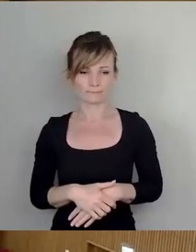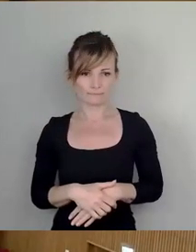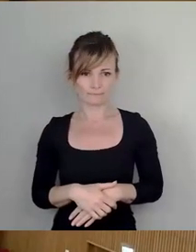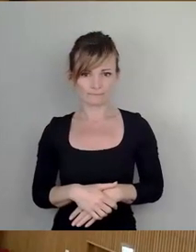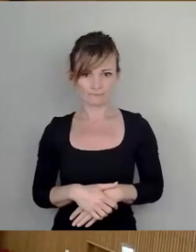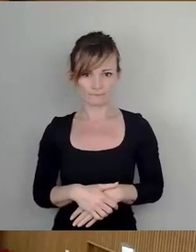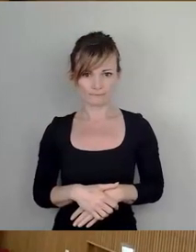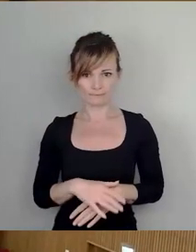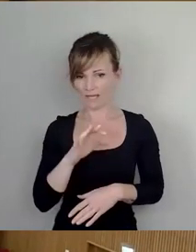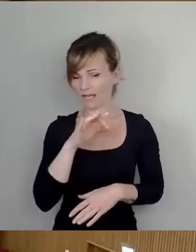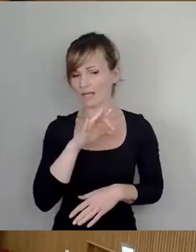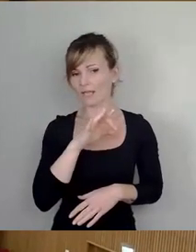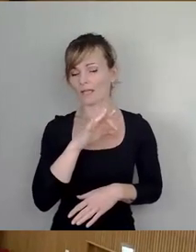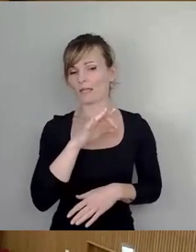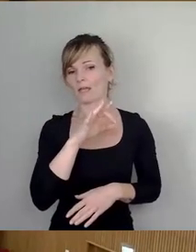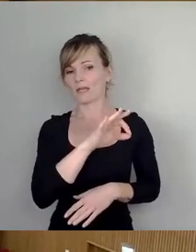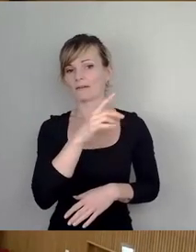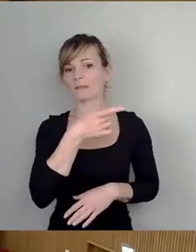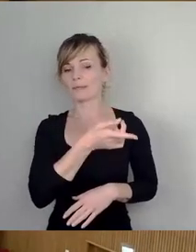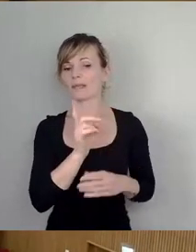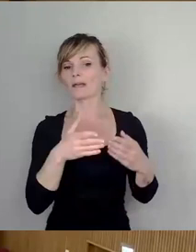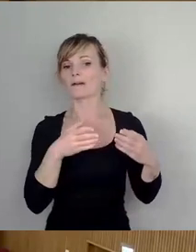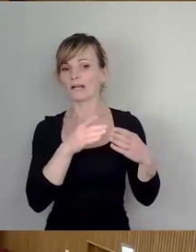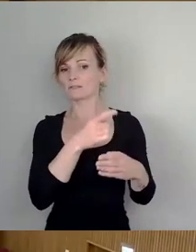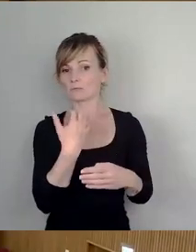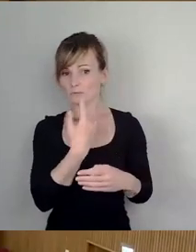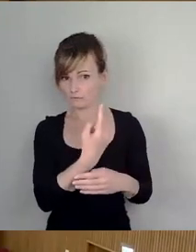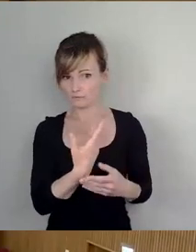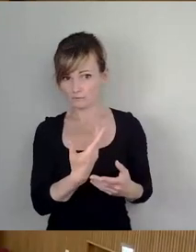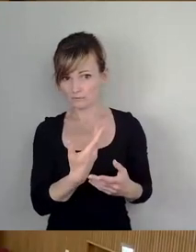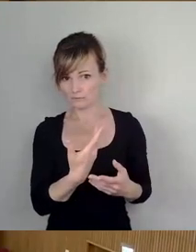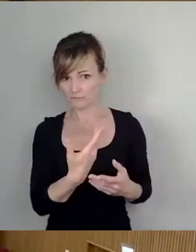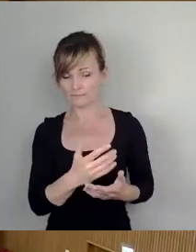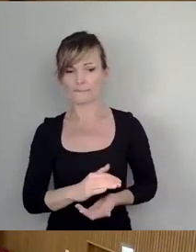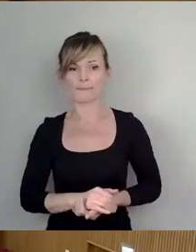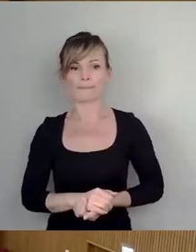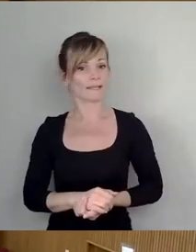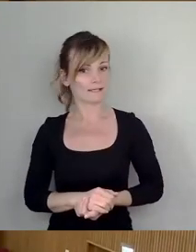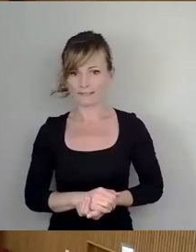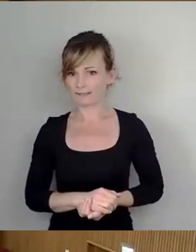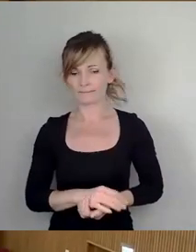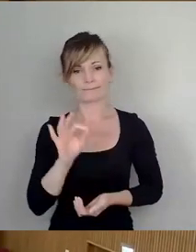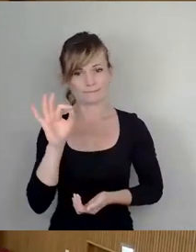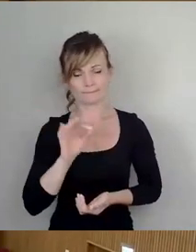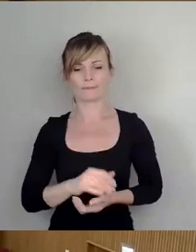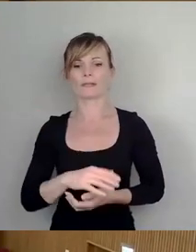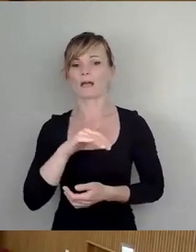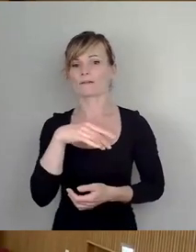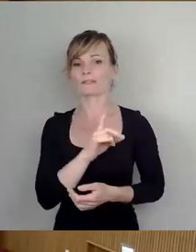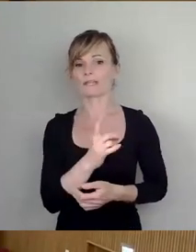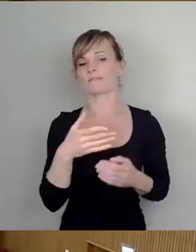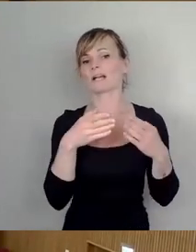FDP-Fraktion ist das Wort gewünscht. FDP-Fraktion? Nein. Dann AfD-Fraktion?